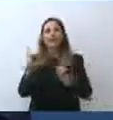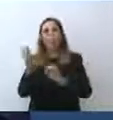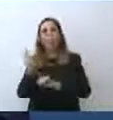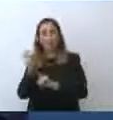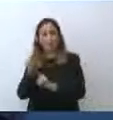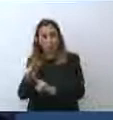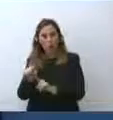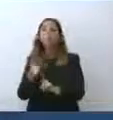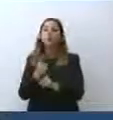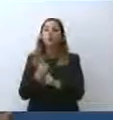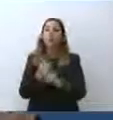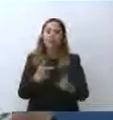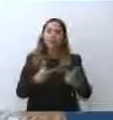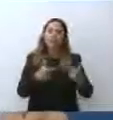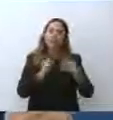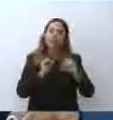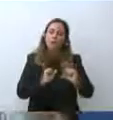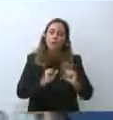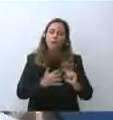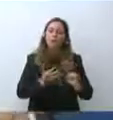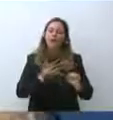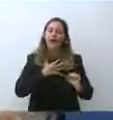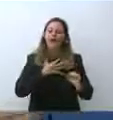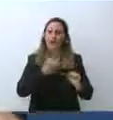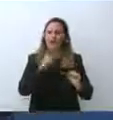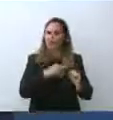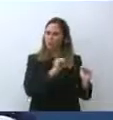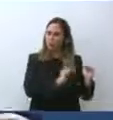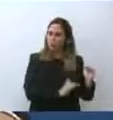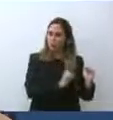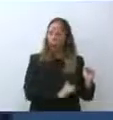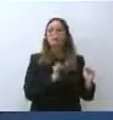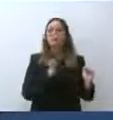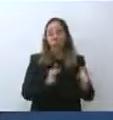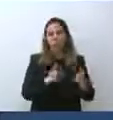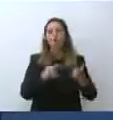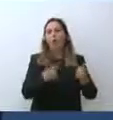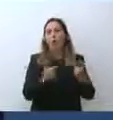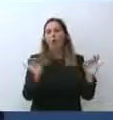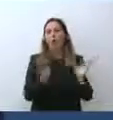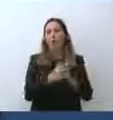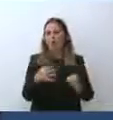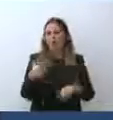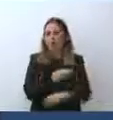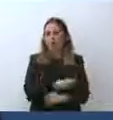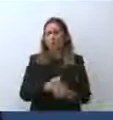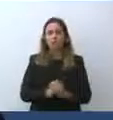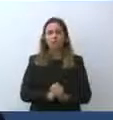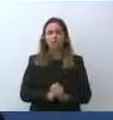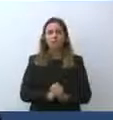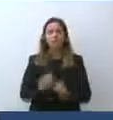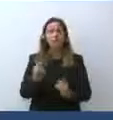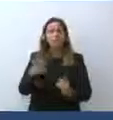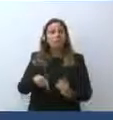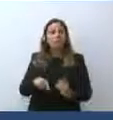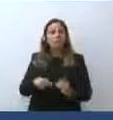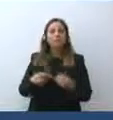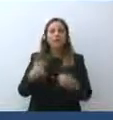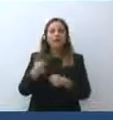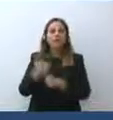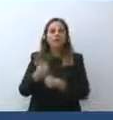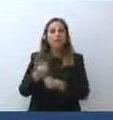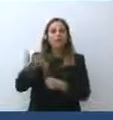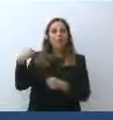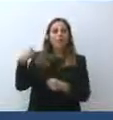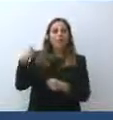esattamente anche i ragazzi più piccoli. Siamo arrivati a questa fase avendo lavorato moltissimo sul mandato